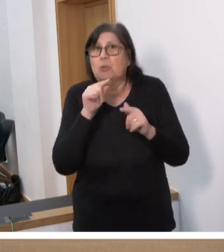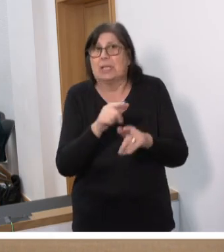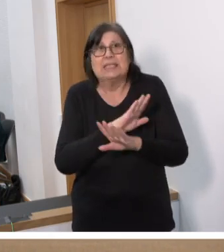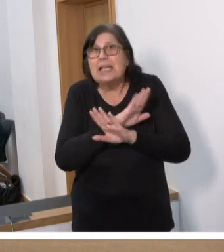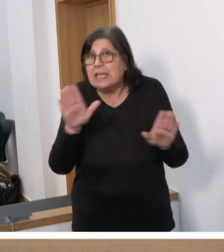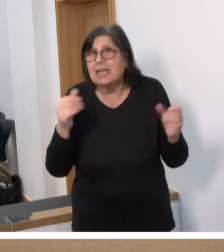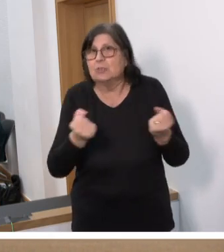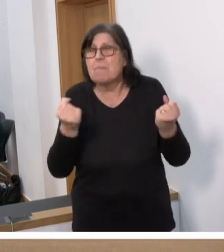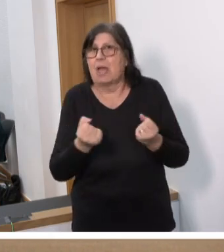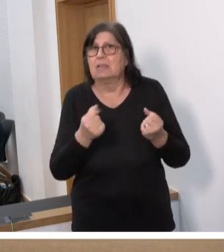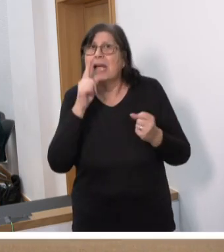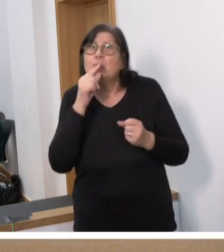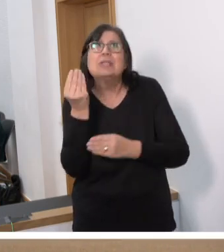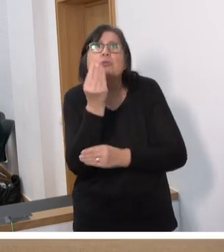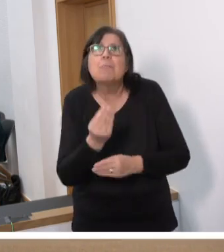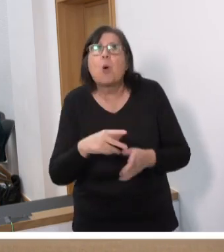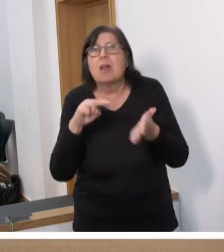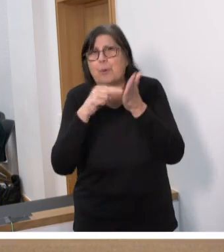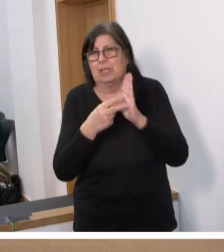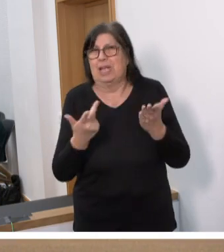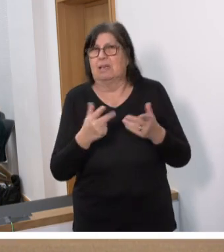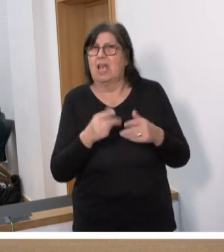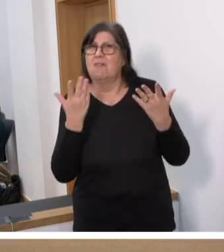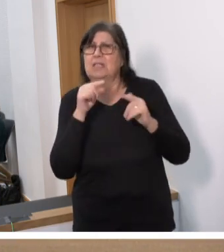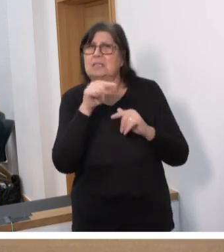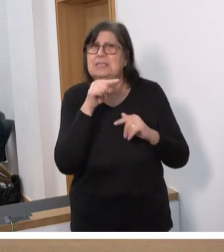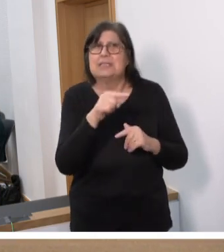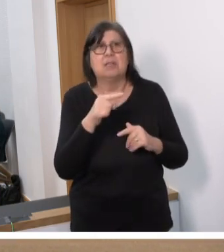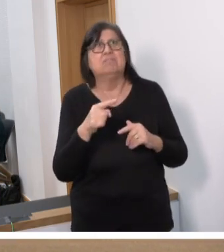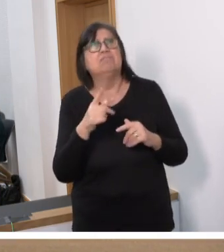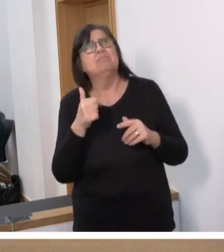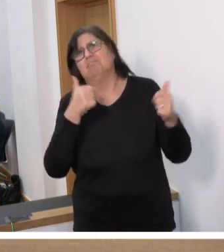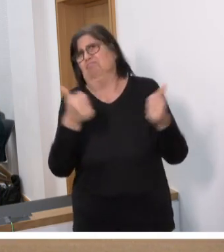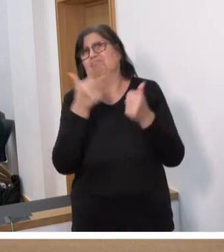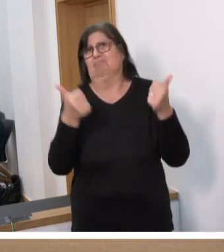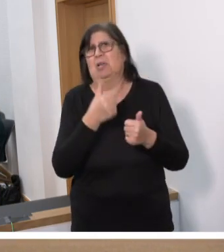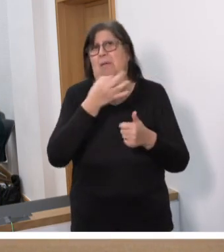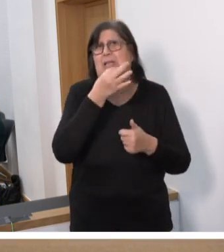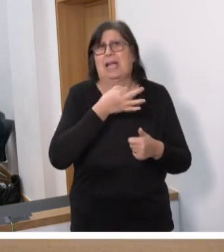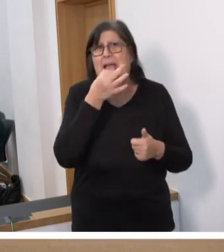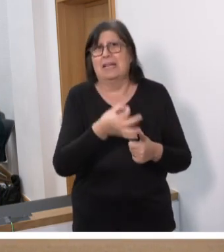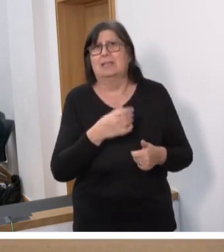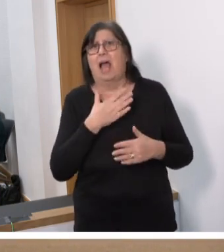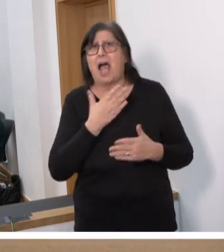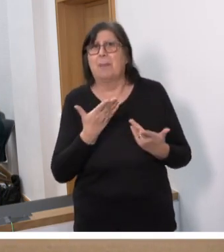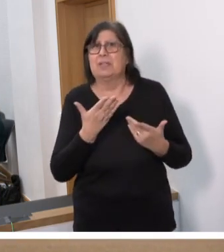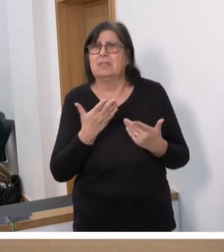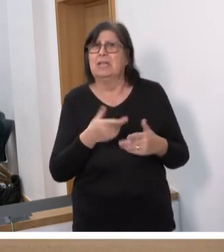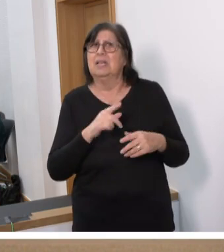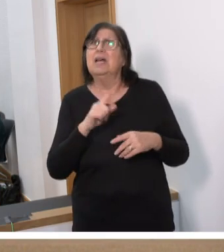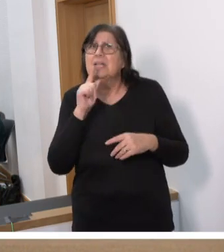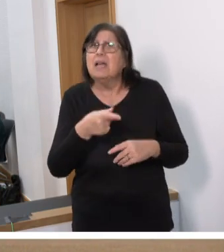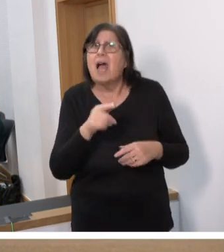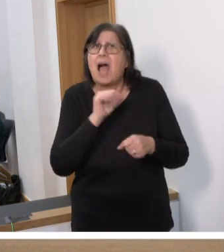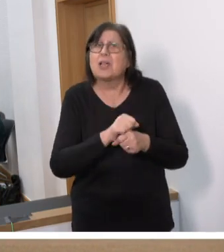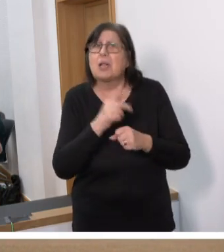Symbolpolitik ist. Und Frau Braun, vieles von dem, was Sie ja rhetorisch hervorragend ausgeführt haben, ist ja, jetzt können Sie mal klatschen,